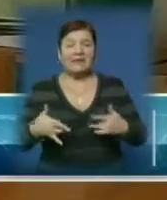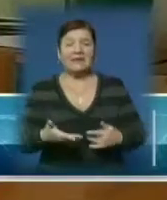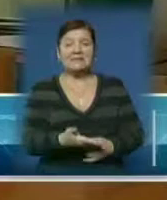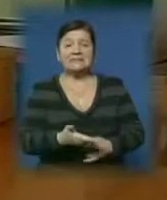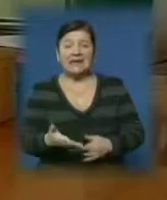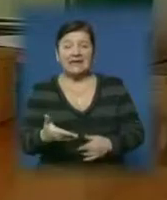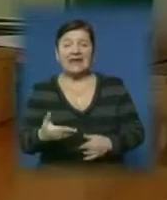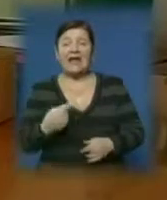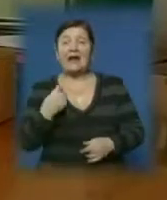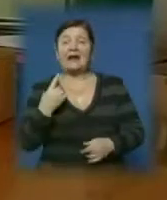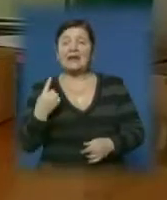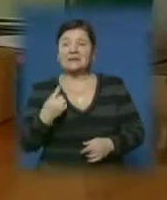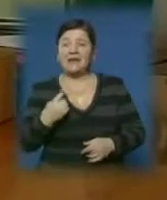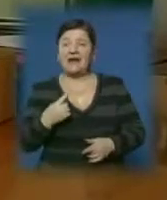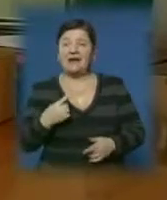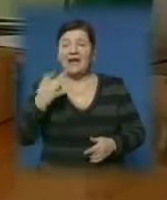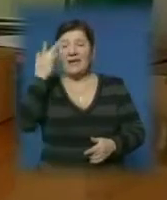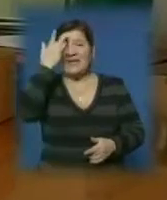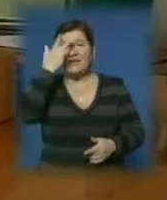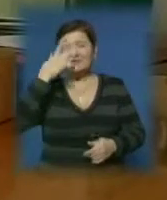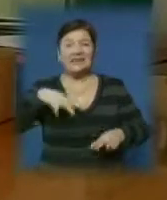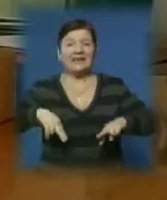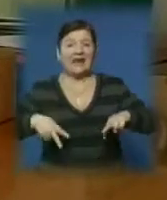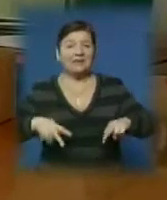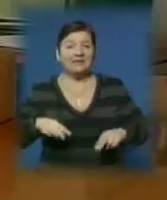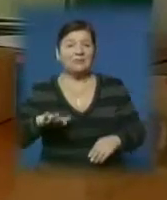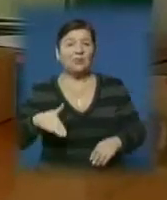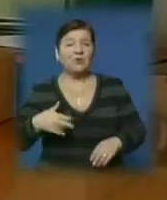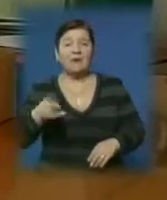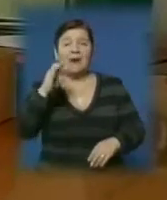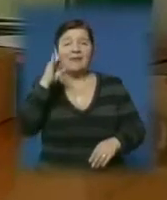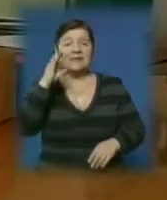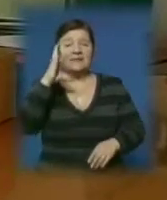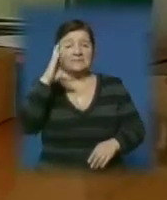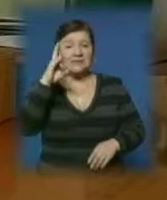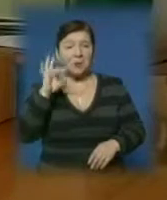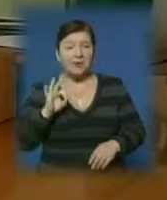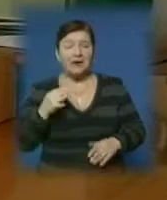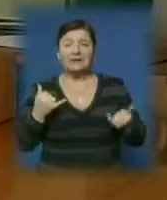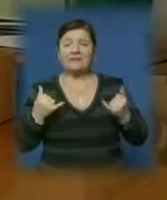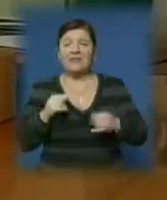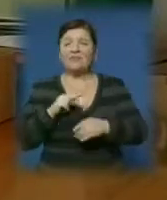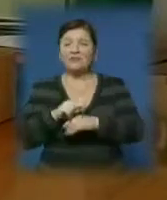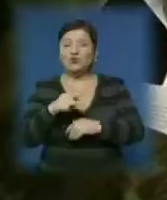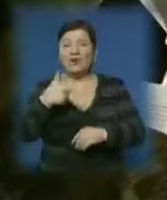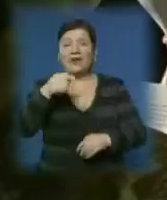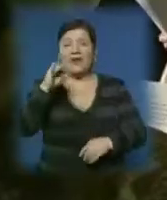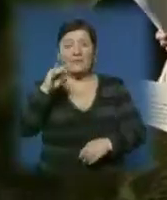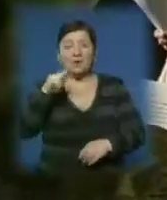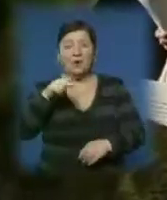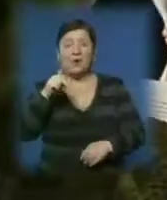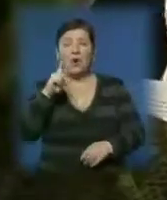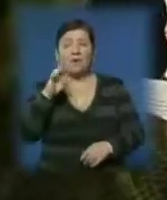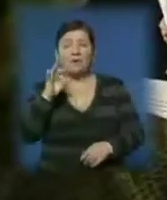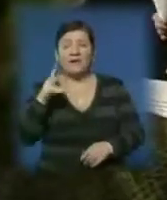Раз я танцювала індійський танець, потім диско, а тепер я вчу гіп-гоп. Ще одна